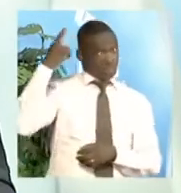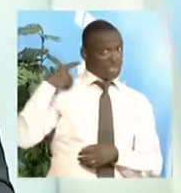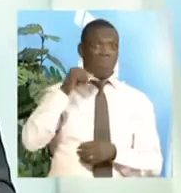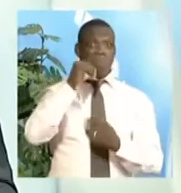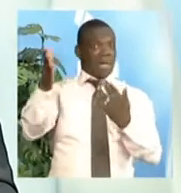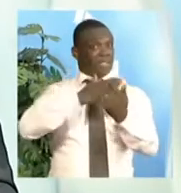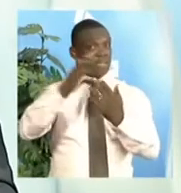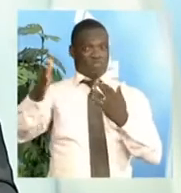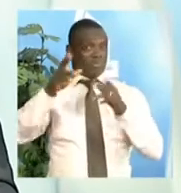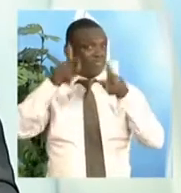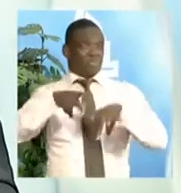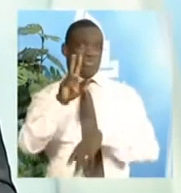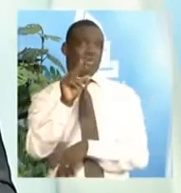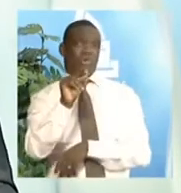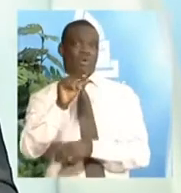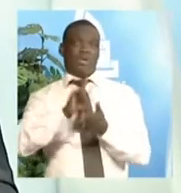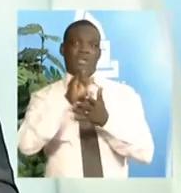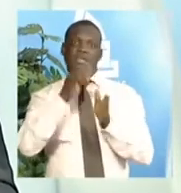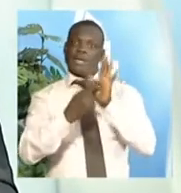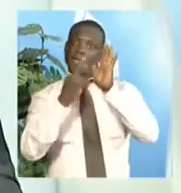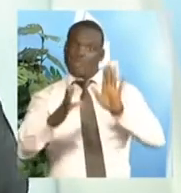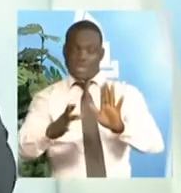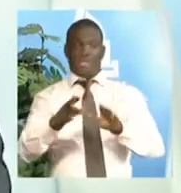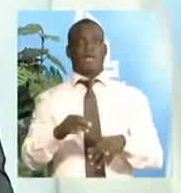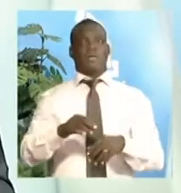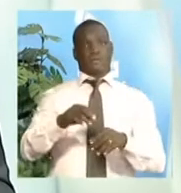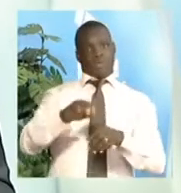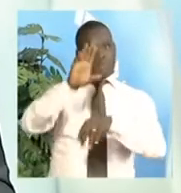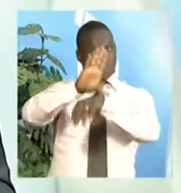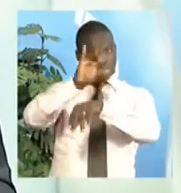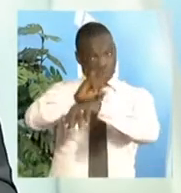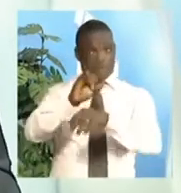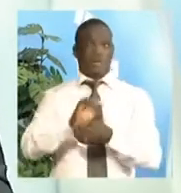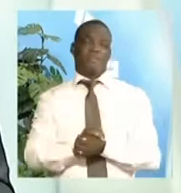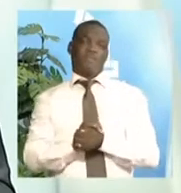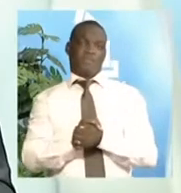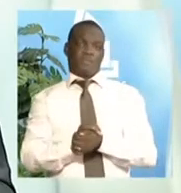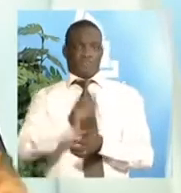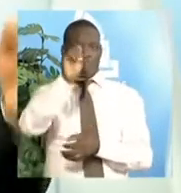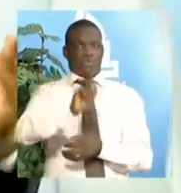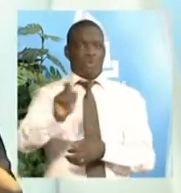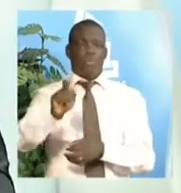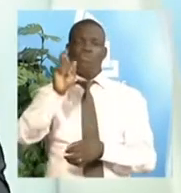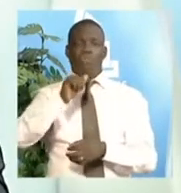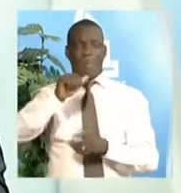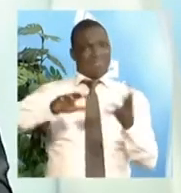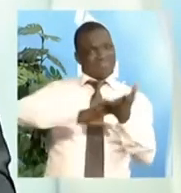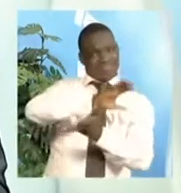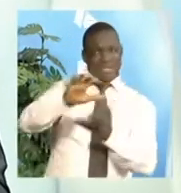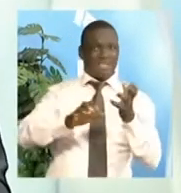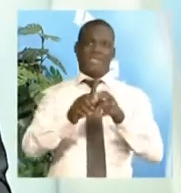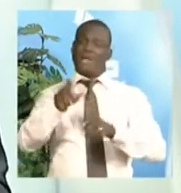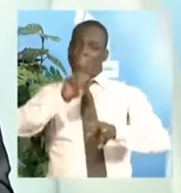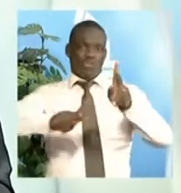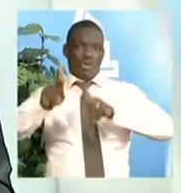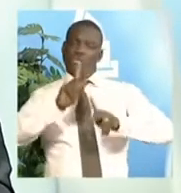c'est le représentant de la nation. Il ne lui est pas donc possible de troubler la quiétude de cette population dont il se prétend être le